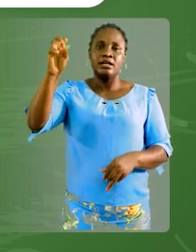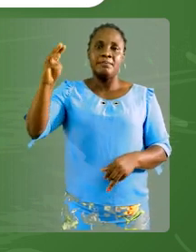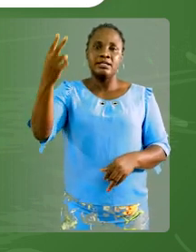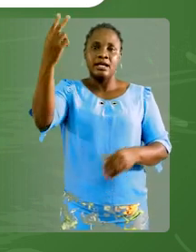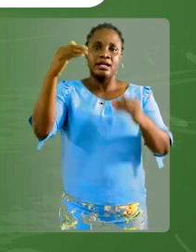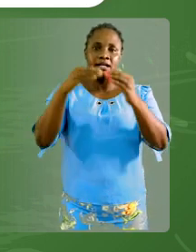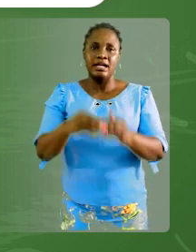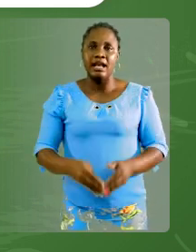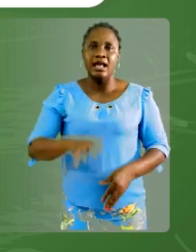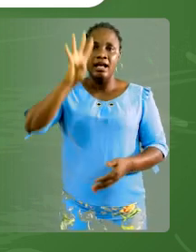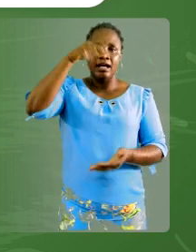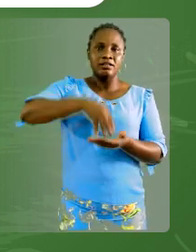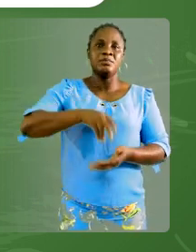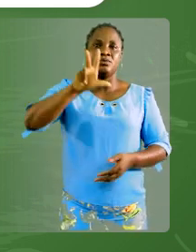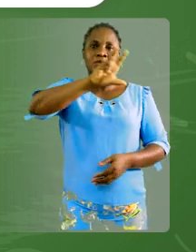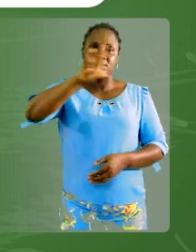4300 centières.